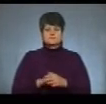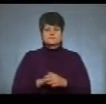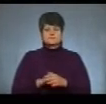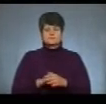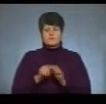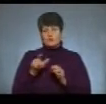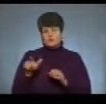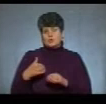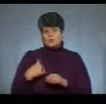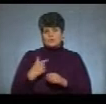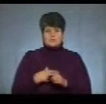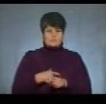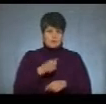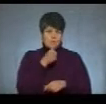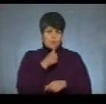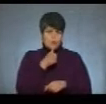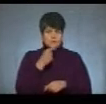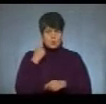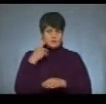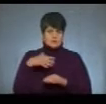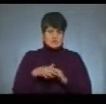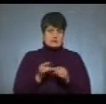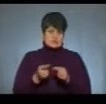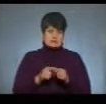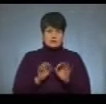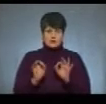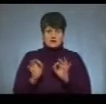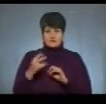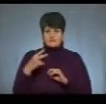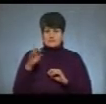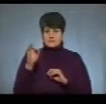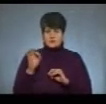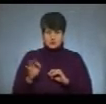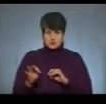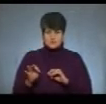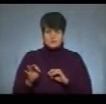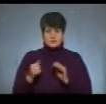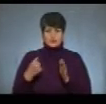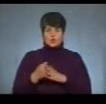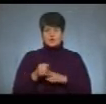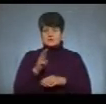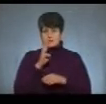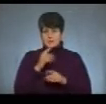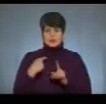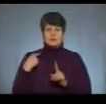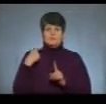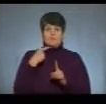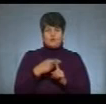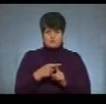Люди хочуть себе попробувати оцінити, я вважаю, що це нормально. 20% до зарплати плюс.